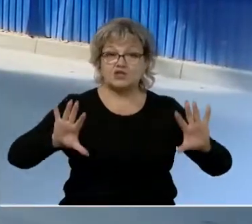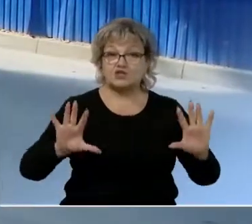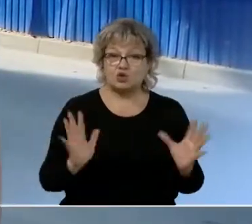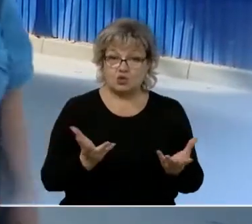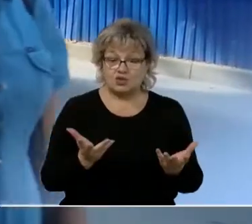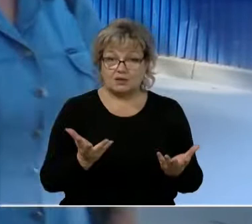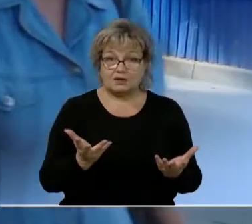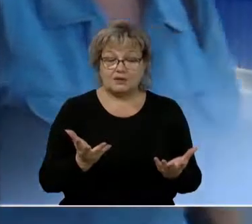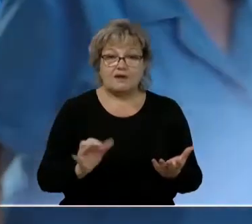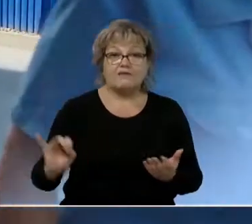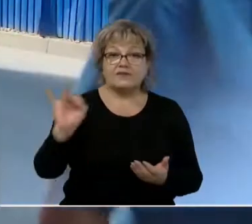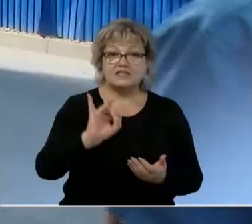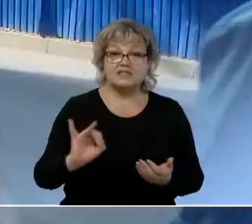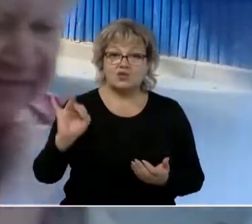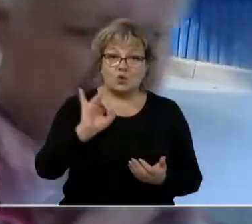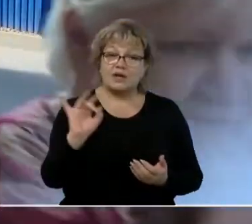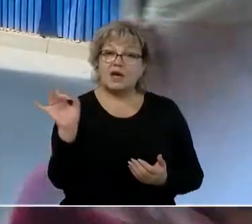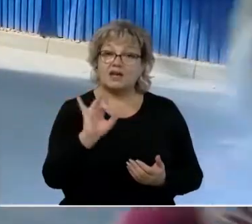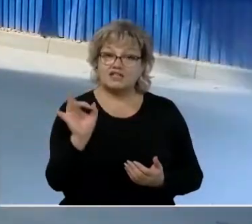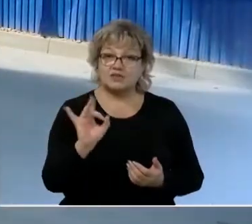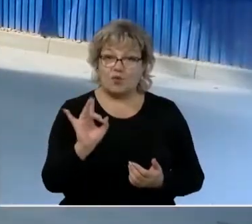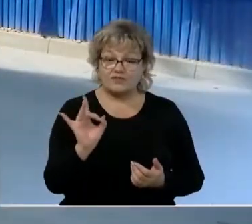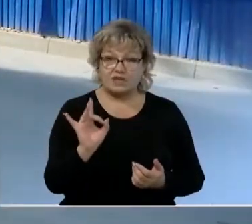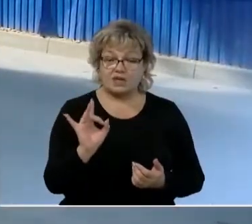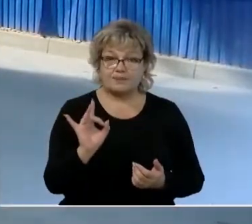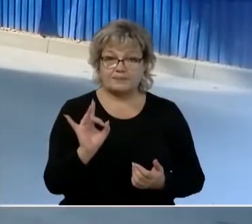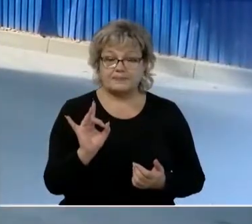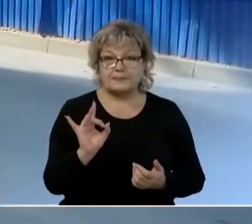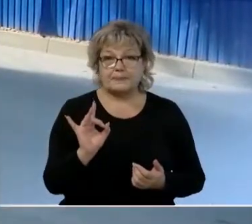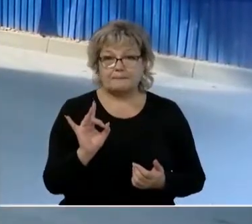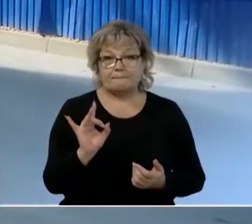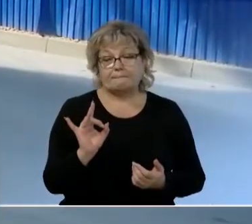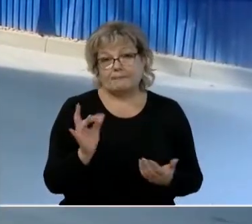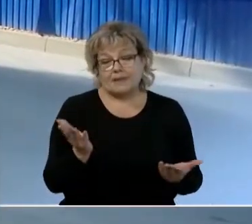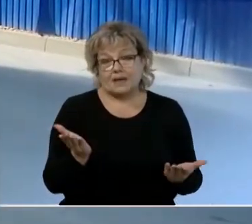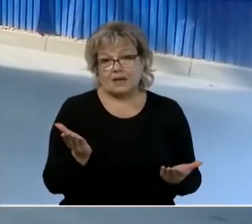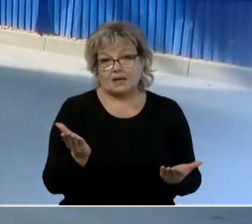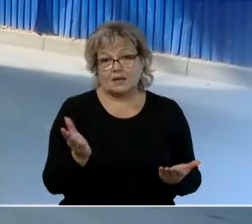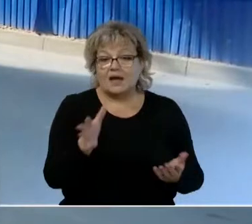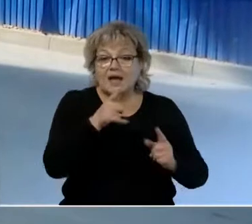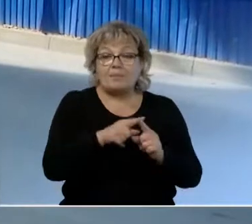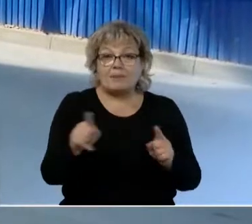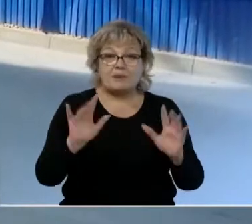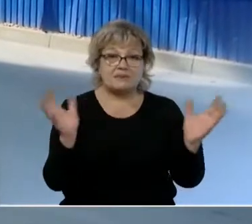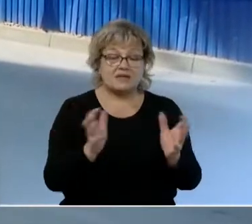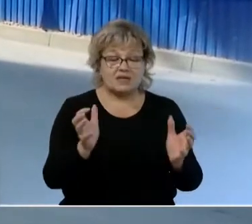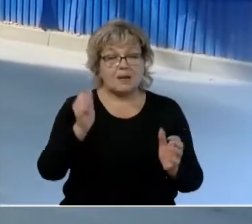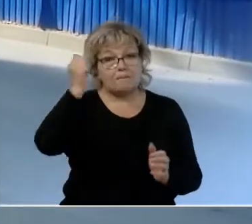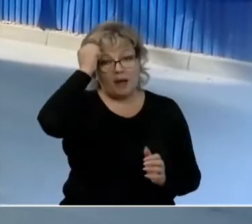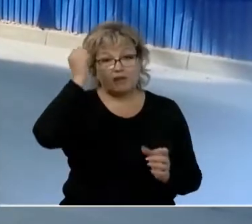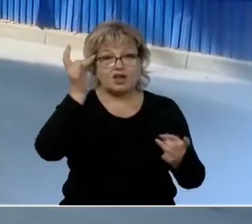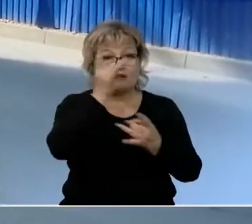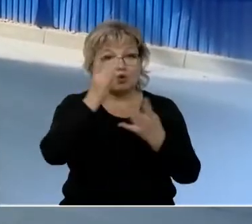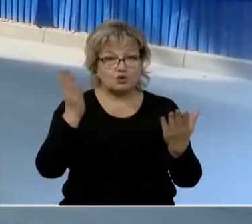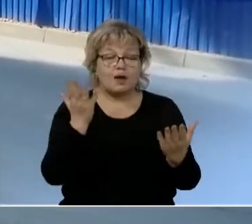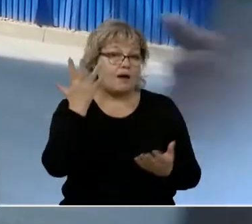в истории ростовской эпопеи по сохранению памятников культуры,